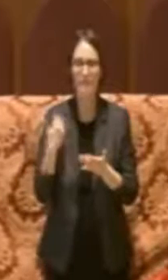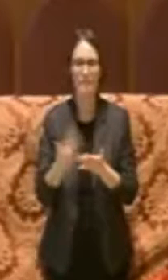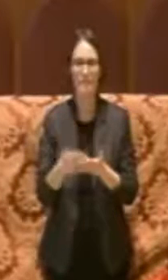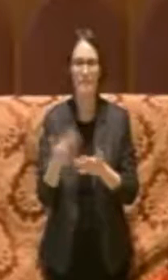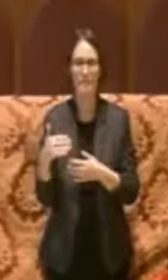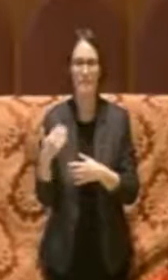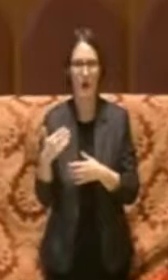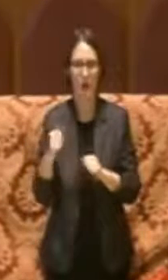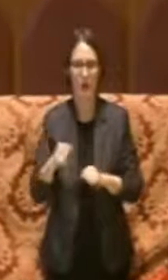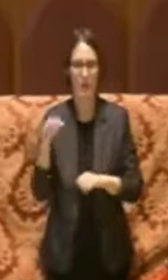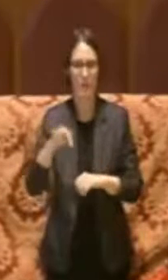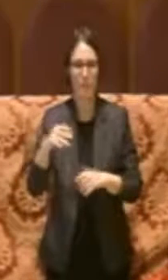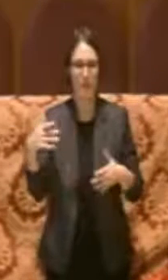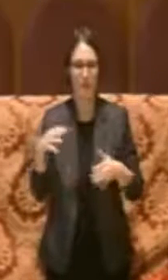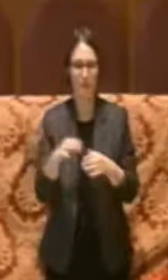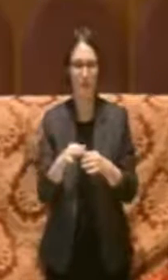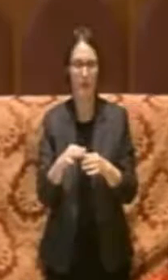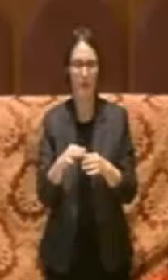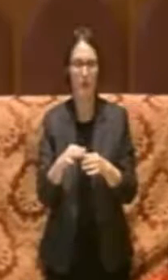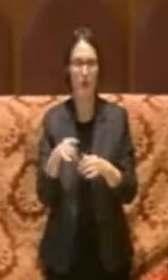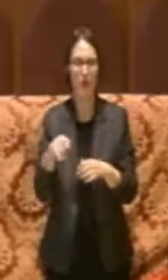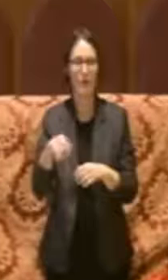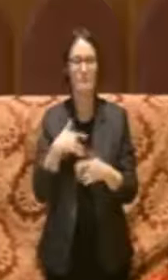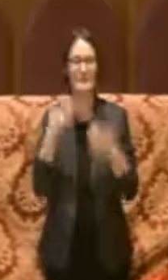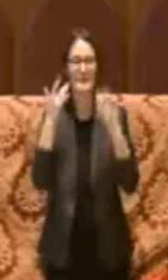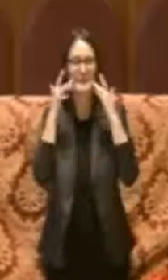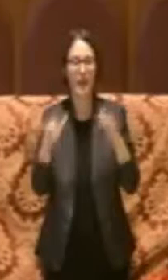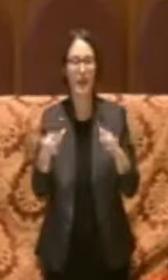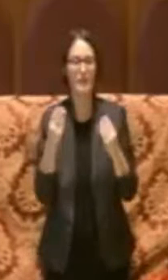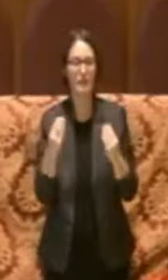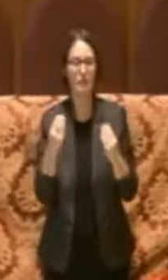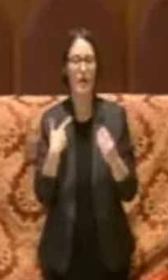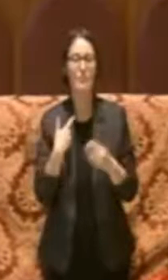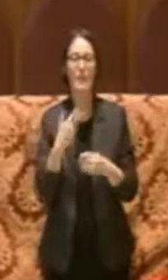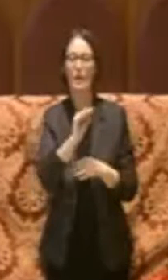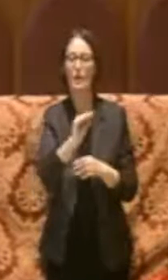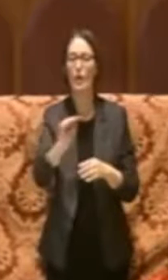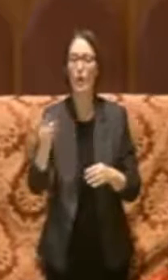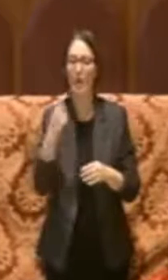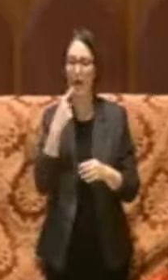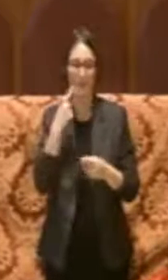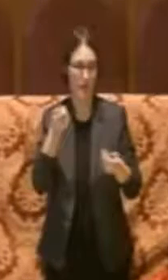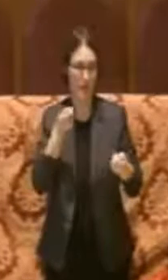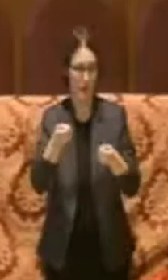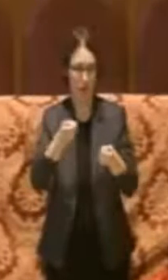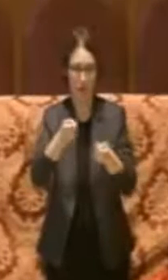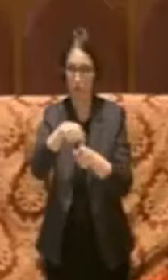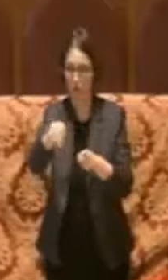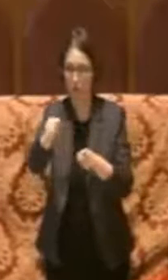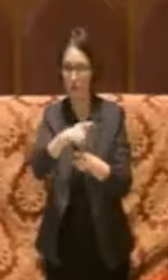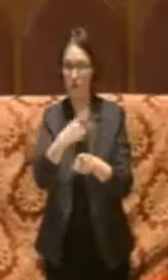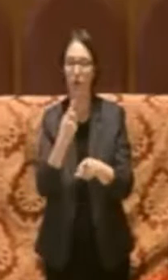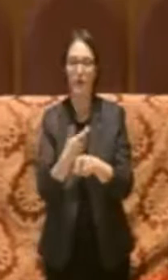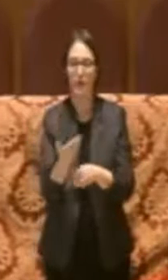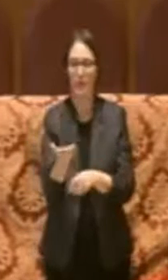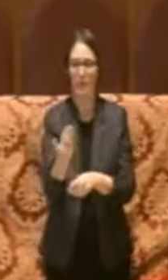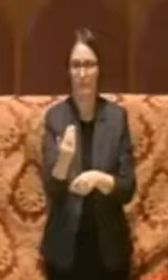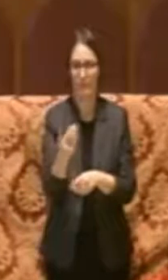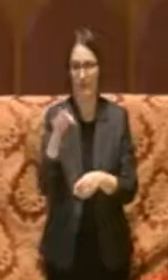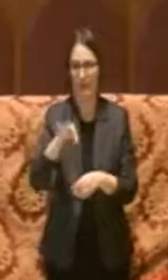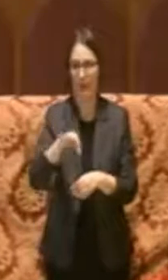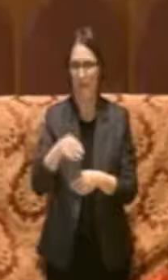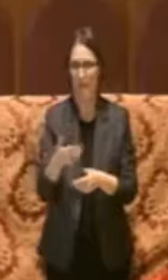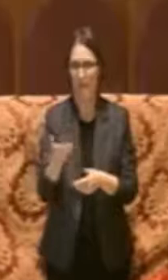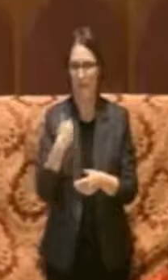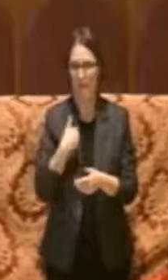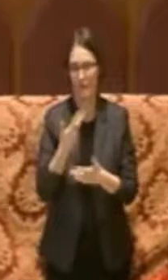e molto semplicemente chiede a chi ne ha la gestione di pagare il canone, tra l'altro canoni